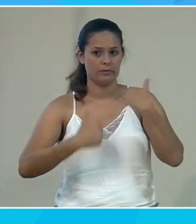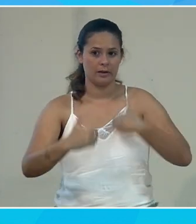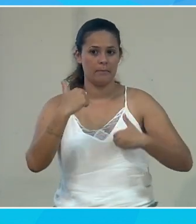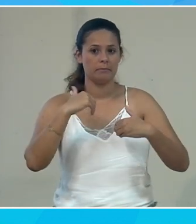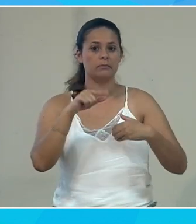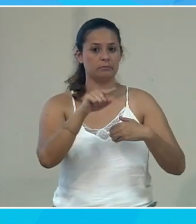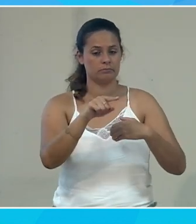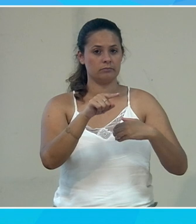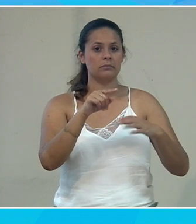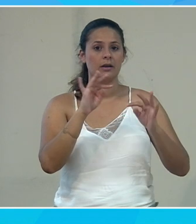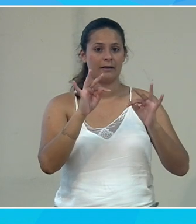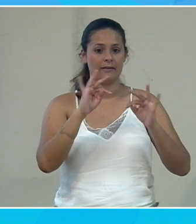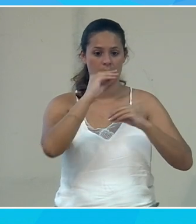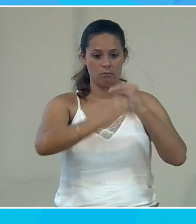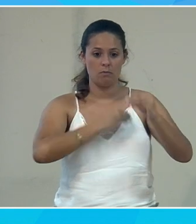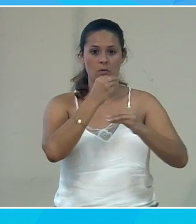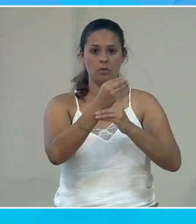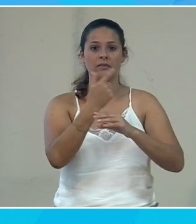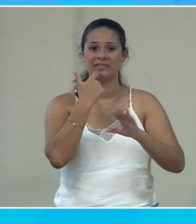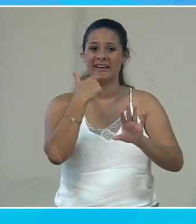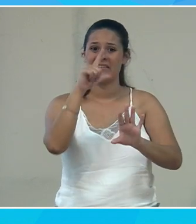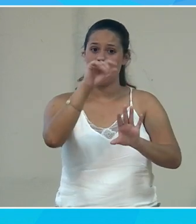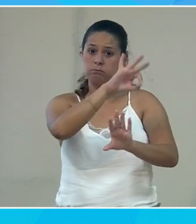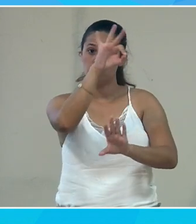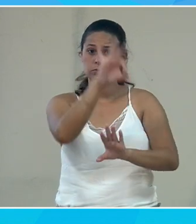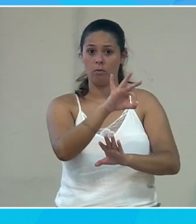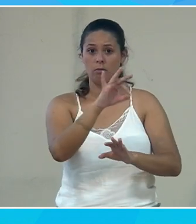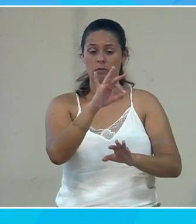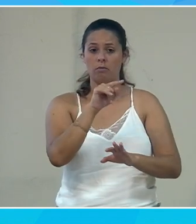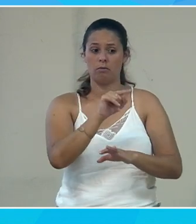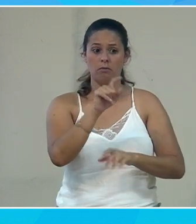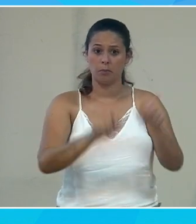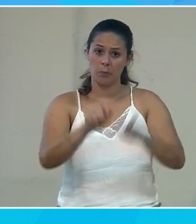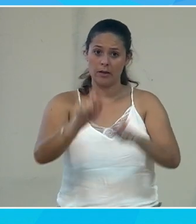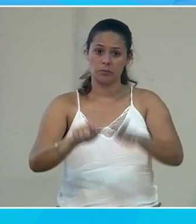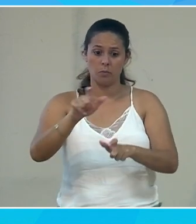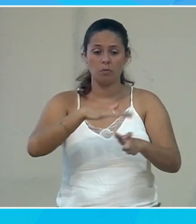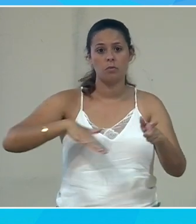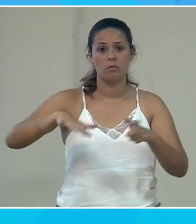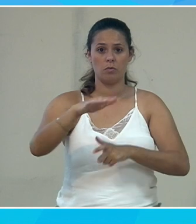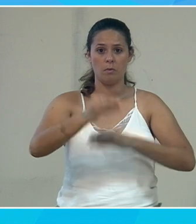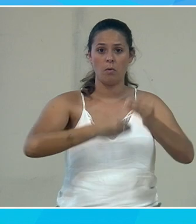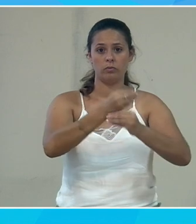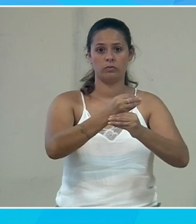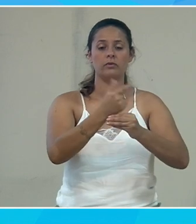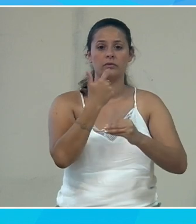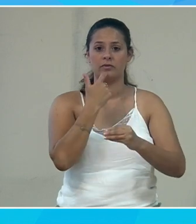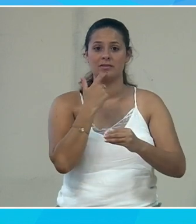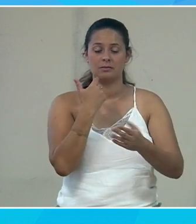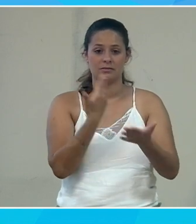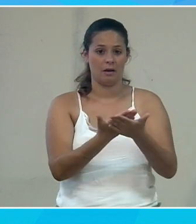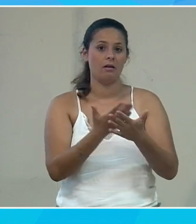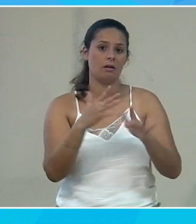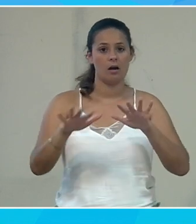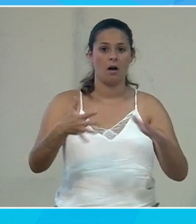dans le monde, ça représente à peu près 20% de la population, le handicap. Alors, des gens disent 18, 20, enfin voilà, c'est dans ces proportions-là.